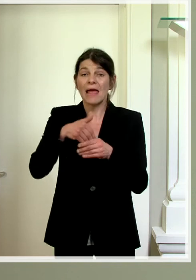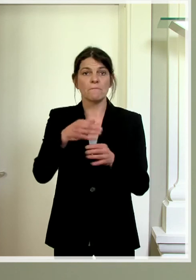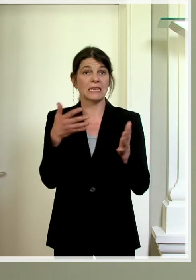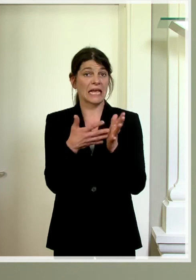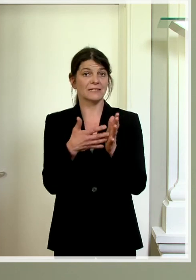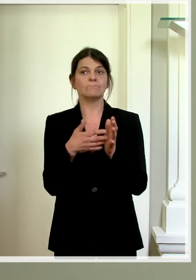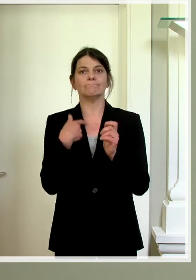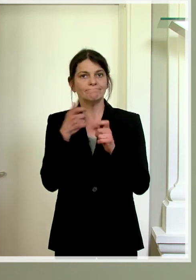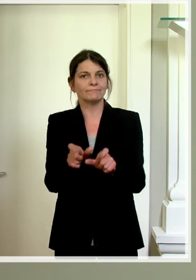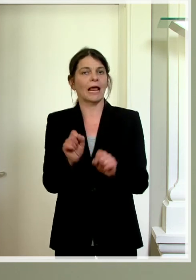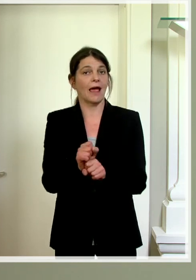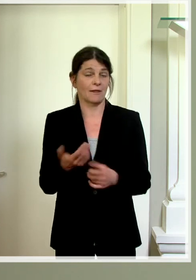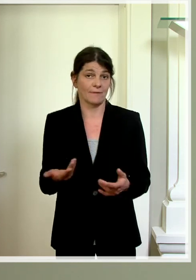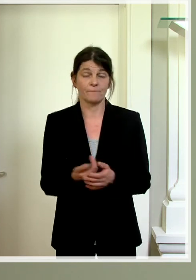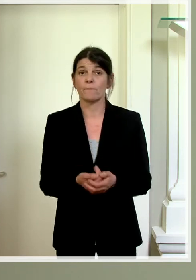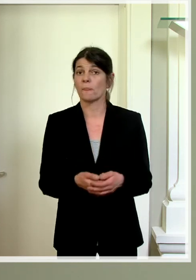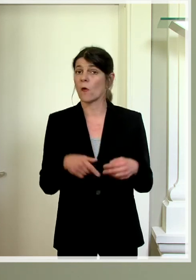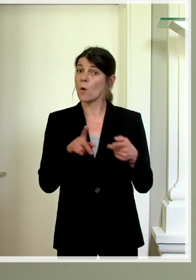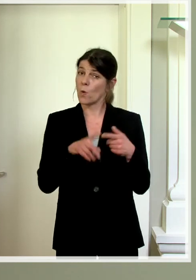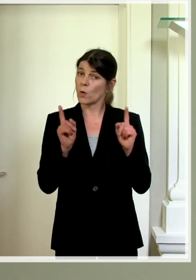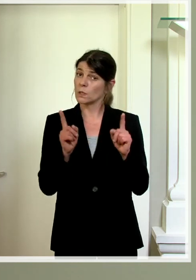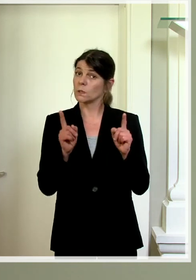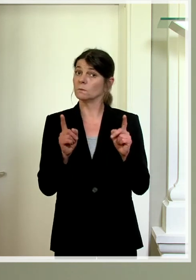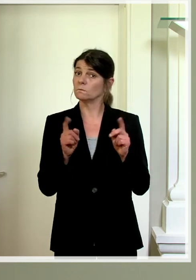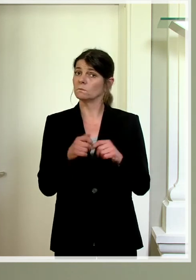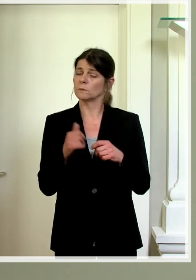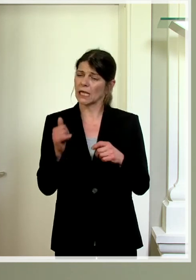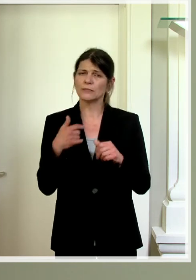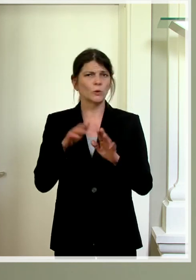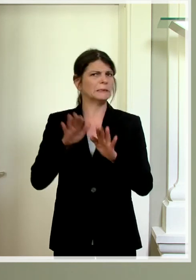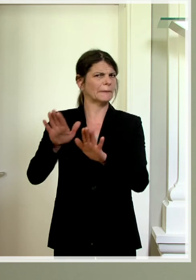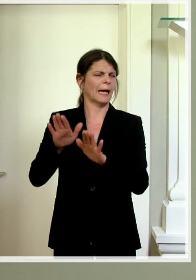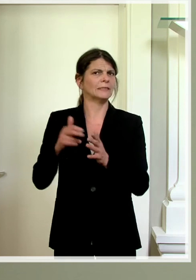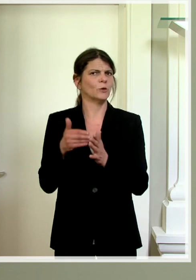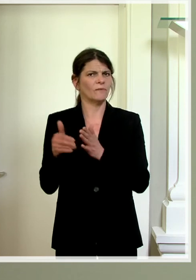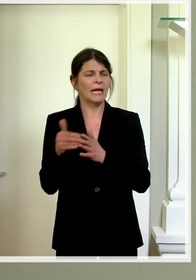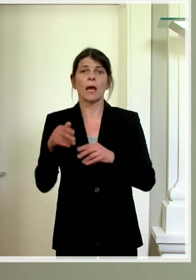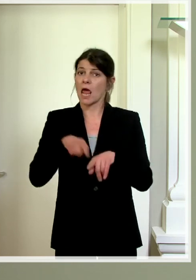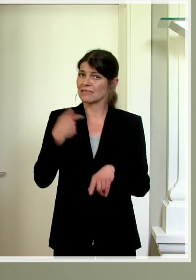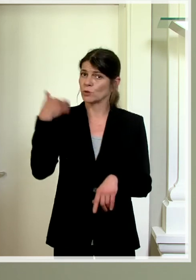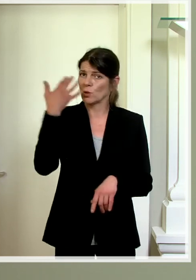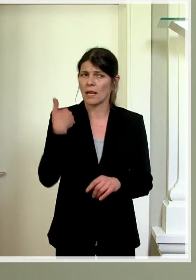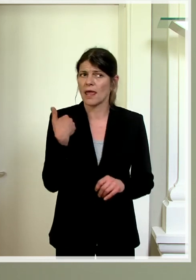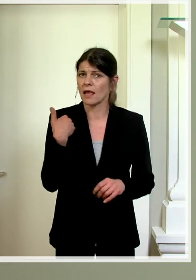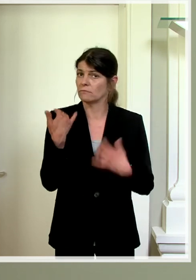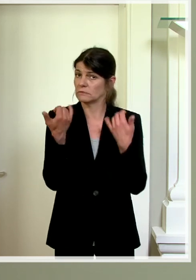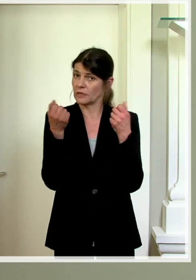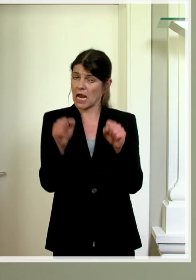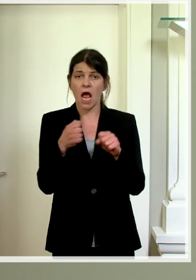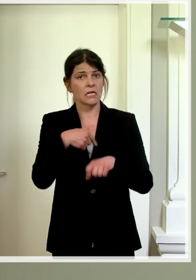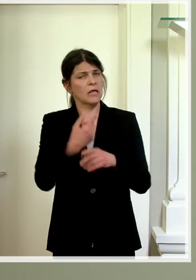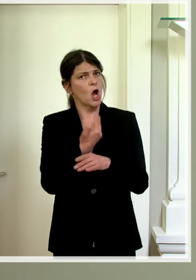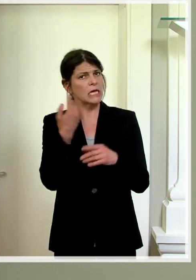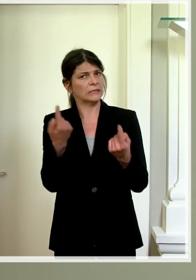zu vermeiden. Und eine Zeit lang lassen wir es jetzt noch stehen und wir müssen uns schon langsam überlegen, wie können wir eine neue